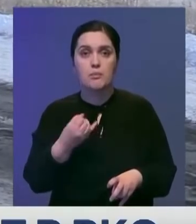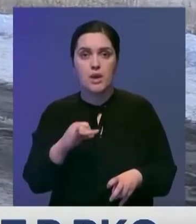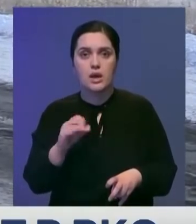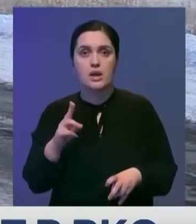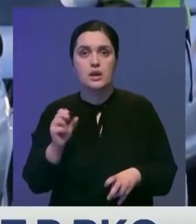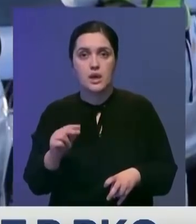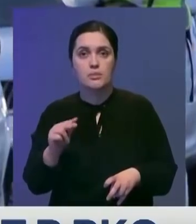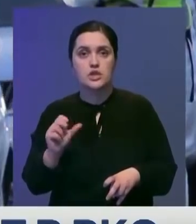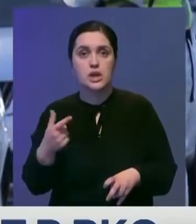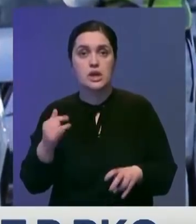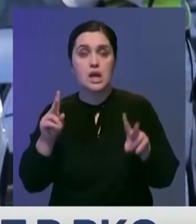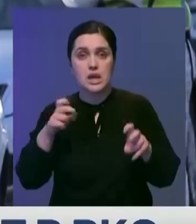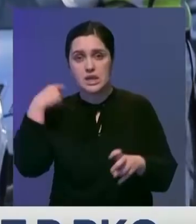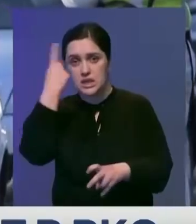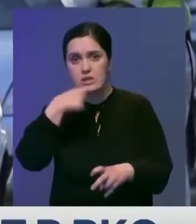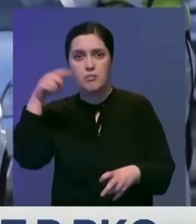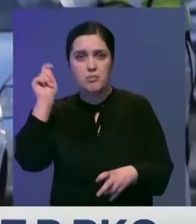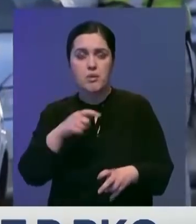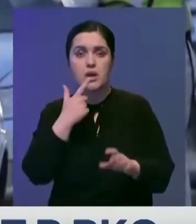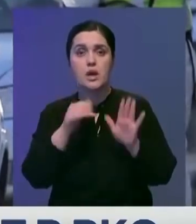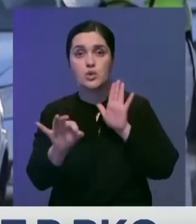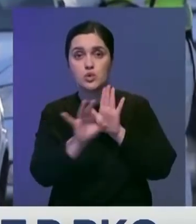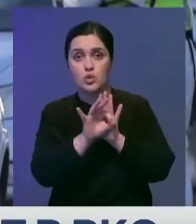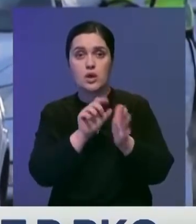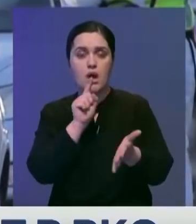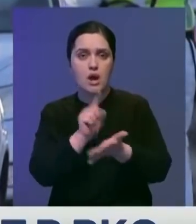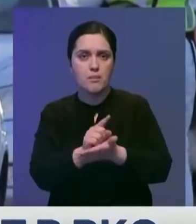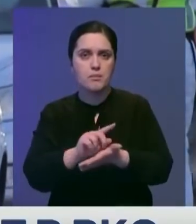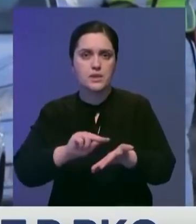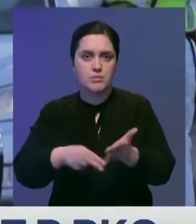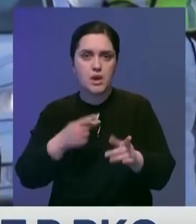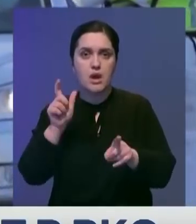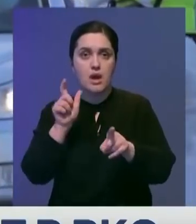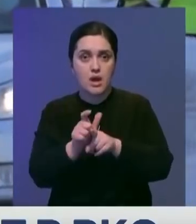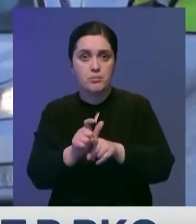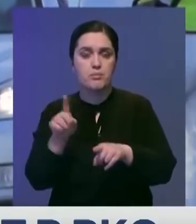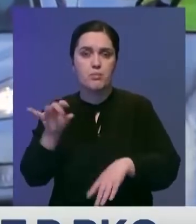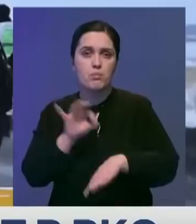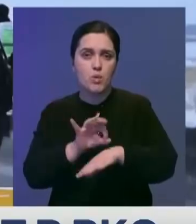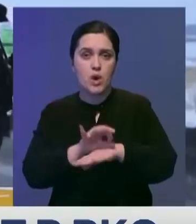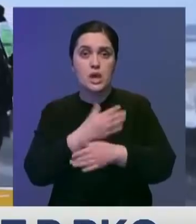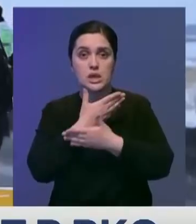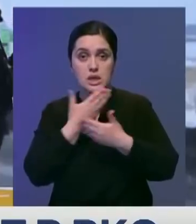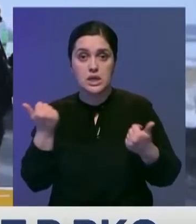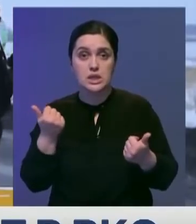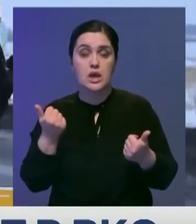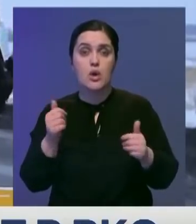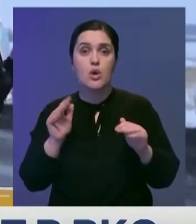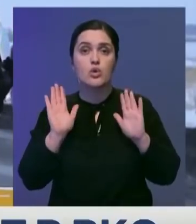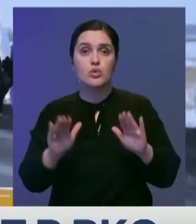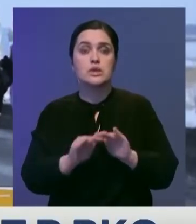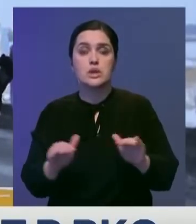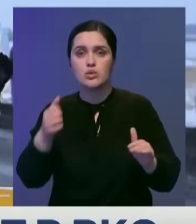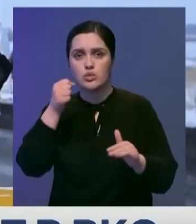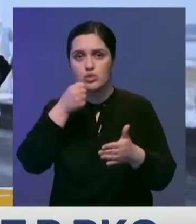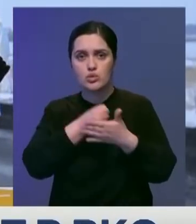Майкопчегай. Лицам, прибывающим из красной зоны, обязательно нужно иметь при себе отрицательный ПЦР-тест. Исключение